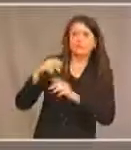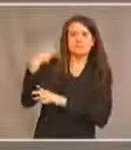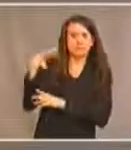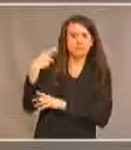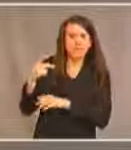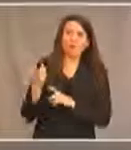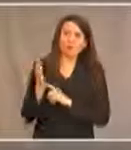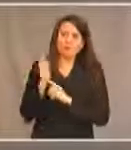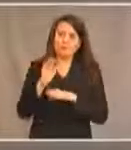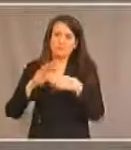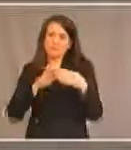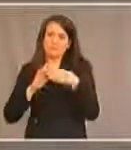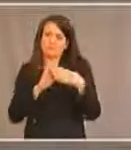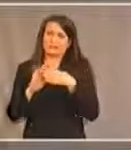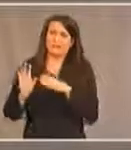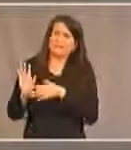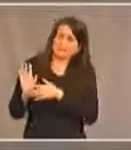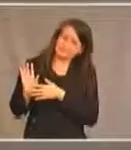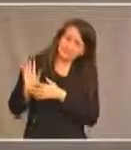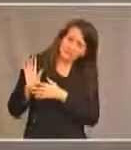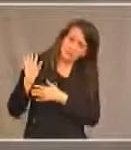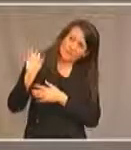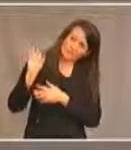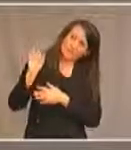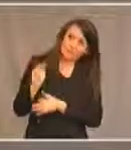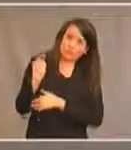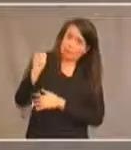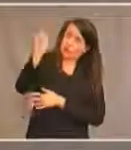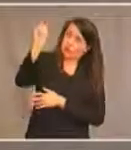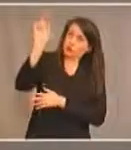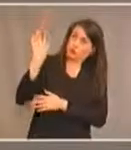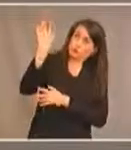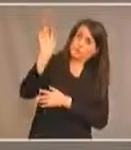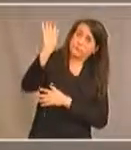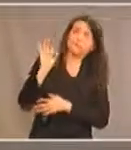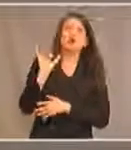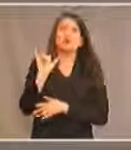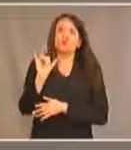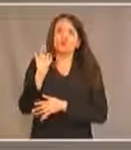des représentants d'une des communautés les plus au nord en fait du Yukon